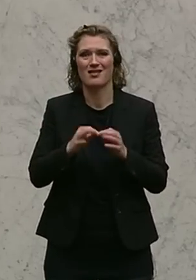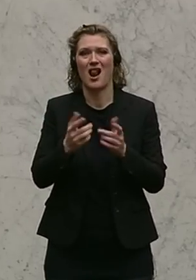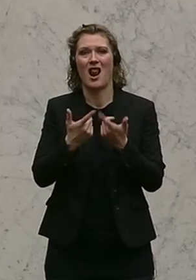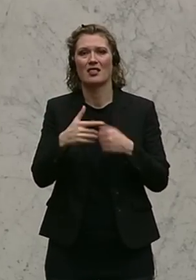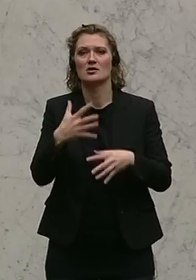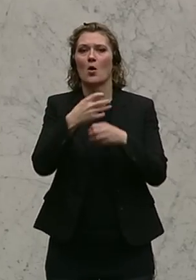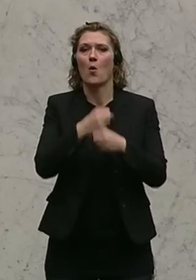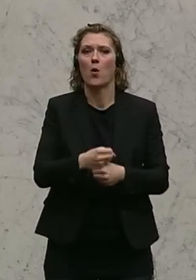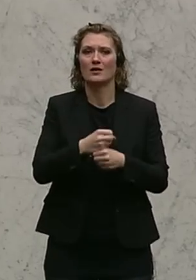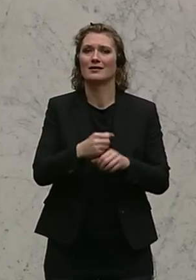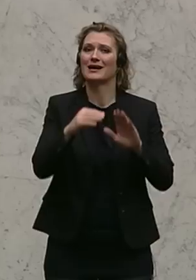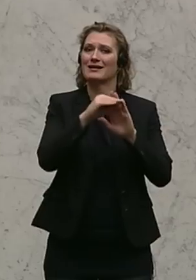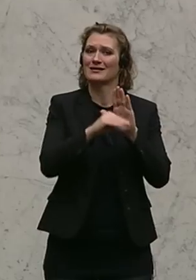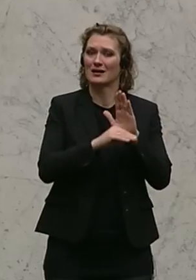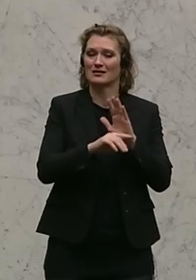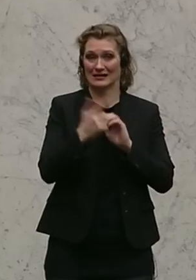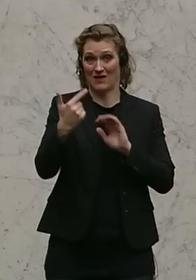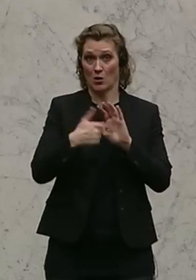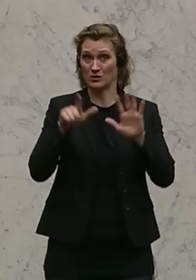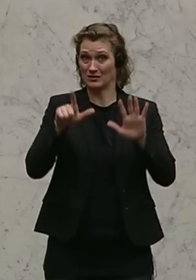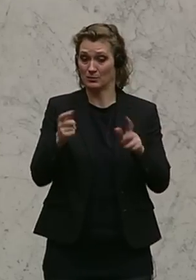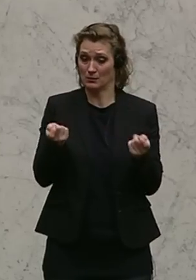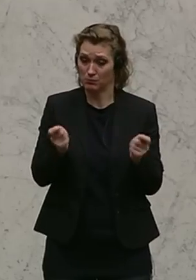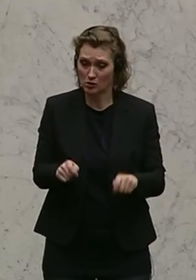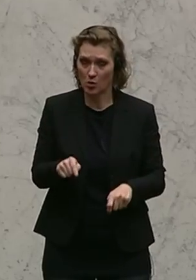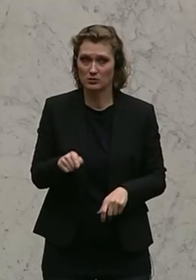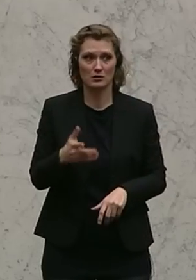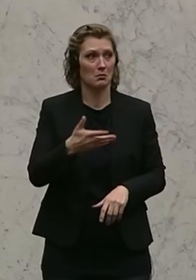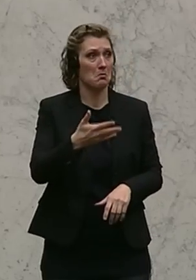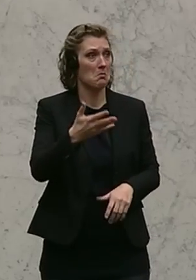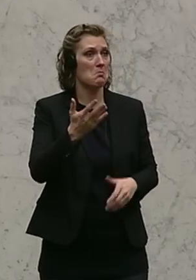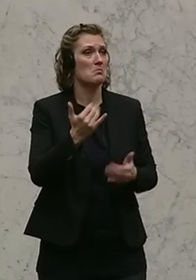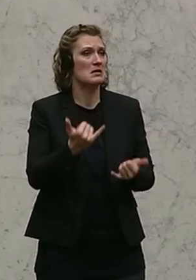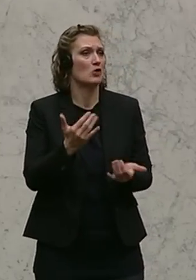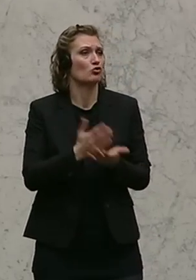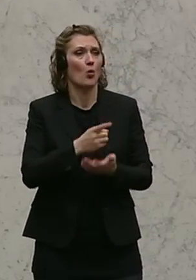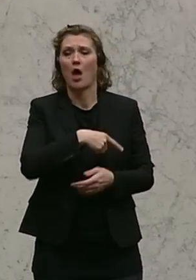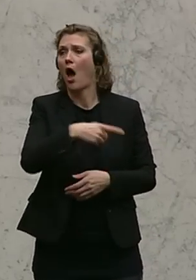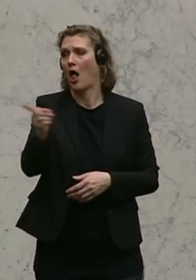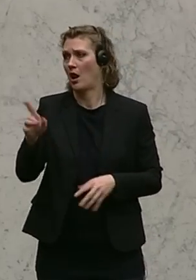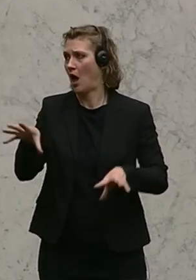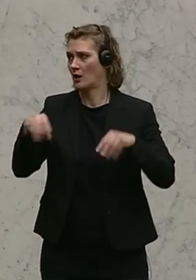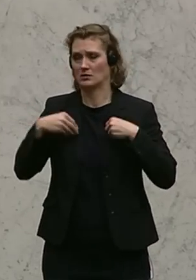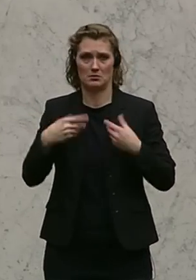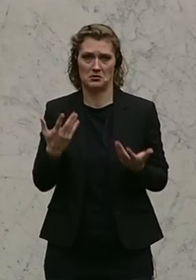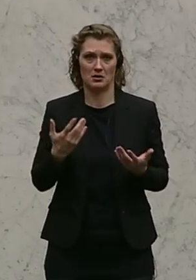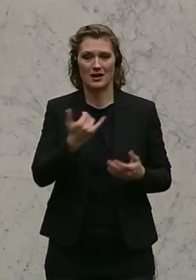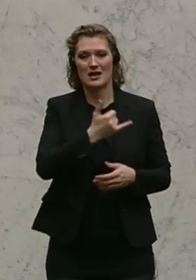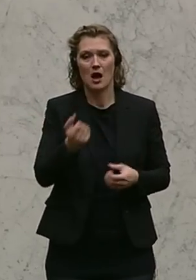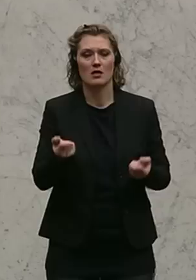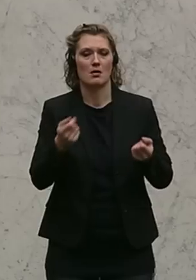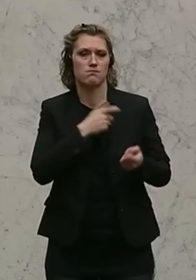Auslauf dieser Haftungen für 2007 festgelegt wurde. Dem mittlerweile haben sie alle auch akzeptiert, auch alle Parteien,